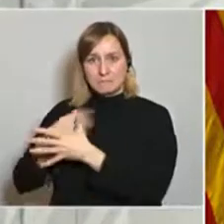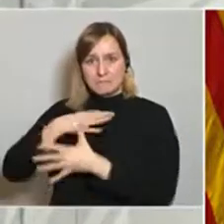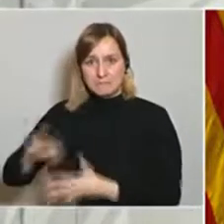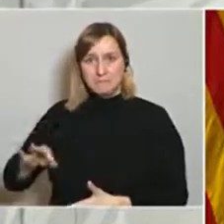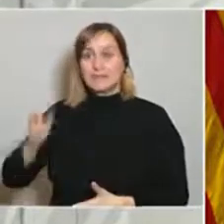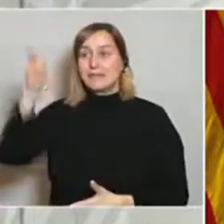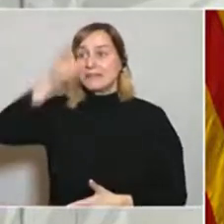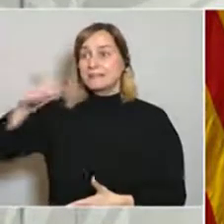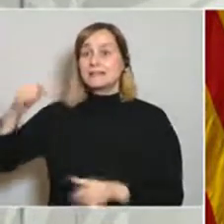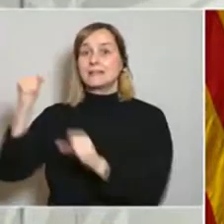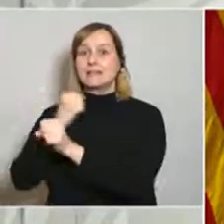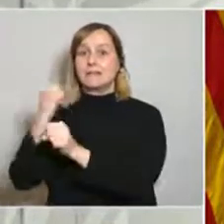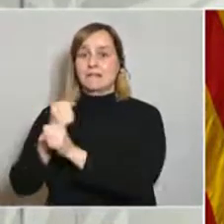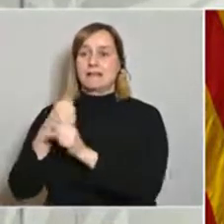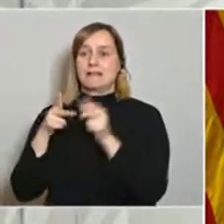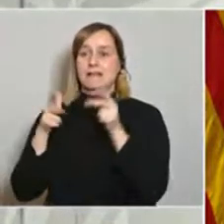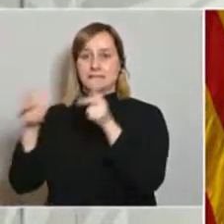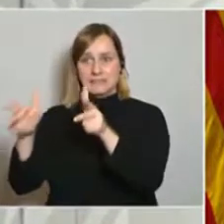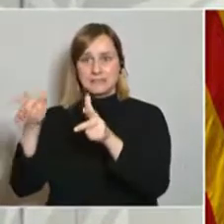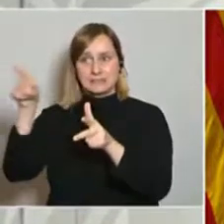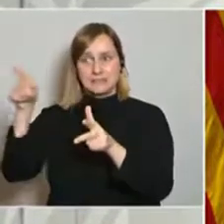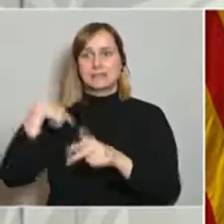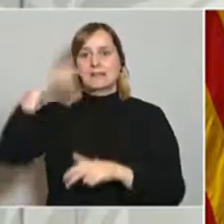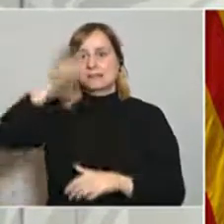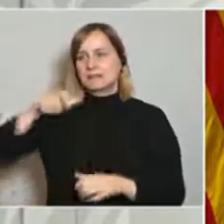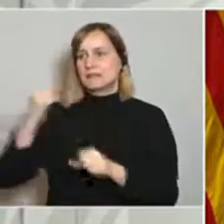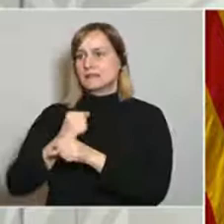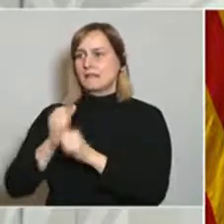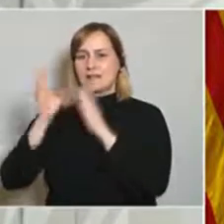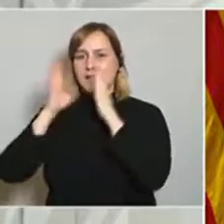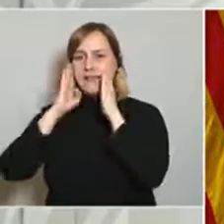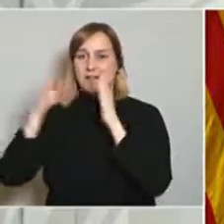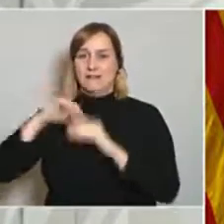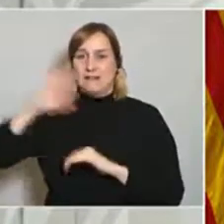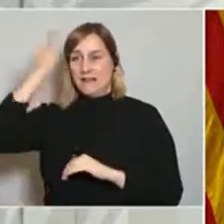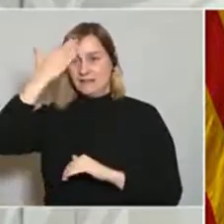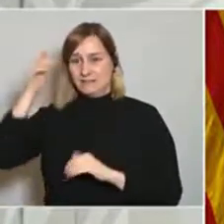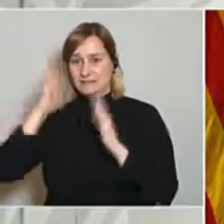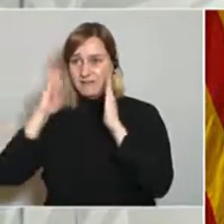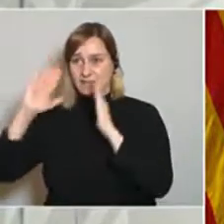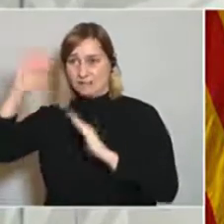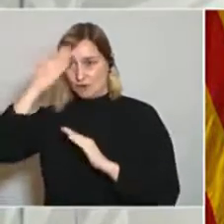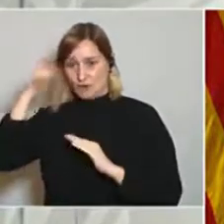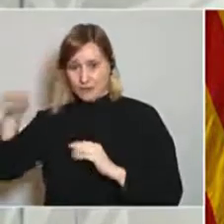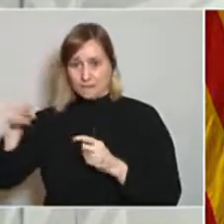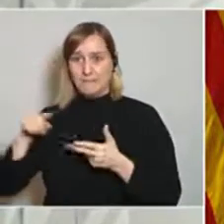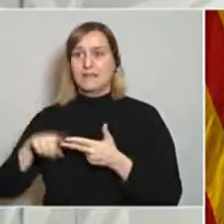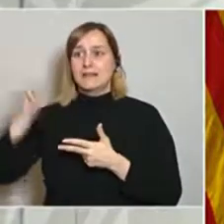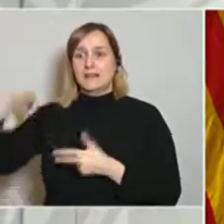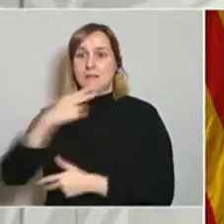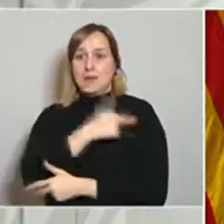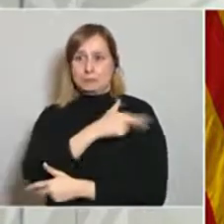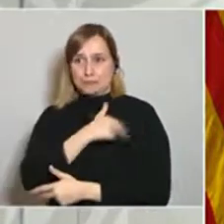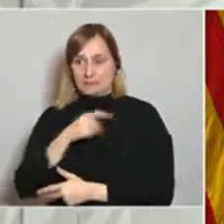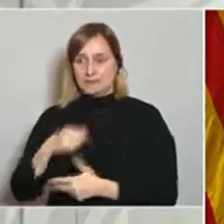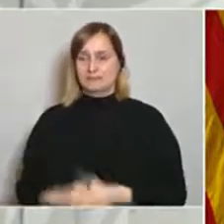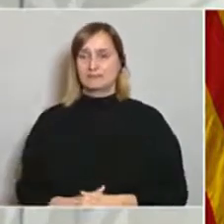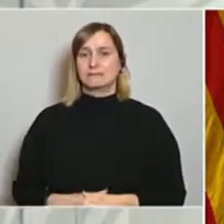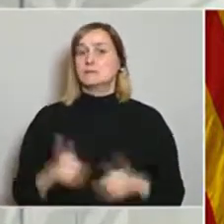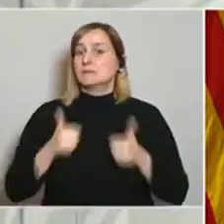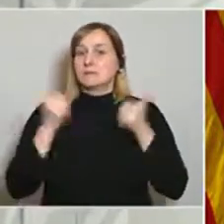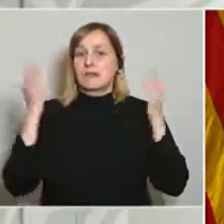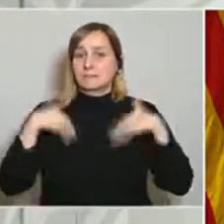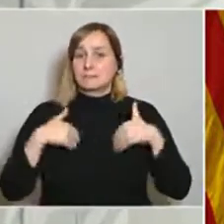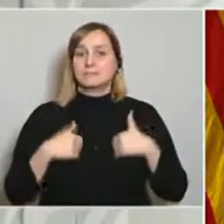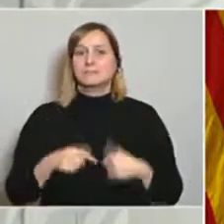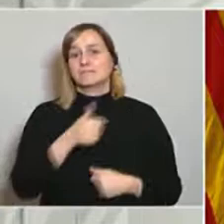que treballen a residències, les que treballen a l'atenció primària i les persones que treballen als hospitals. Res més, recordar aquest